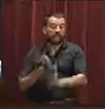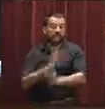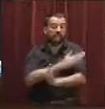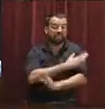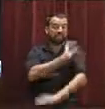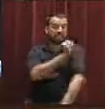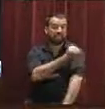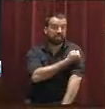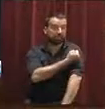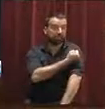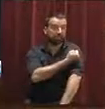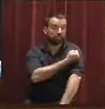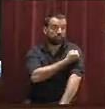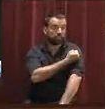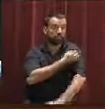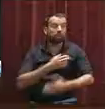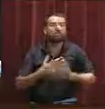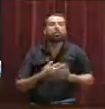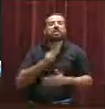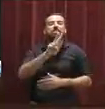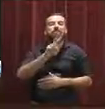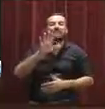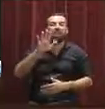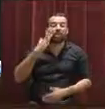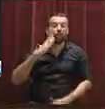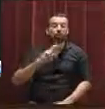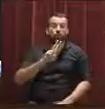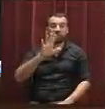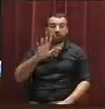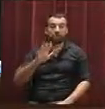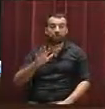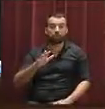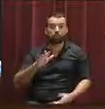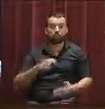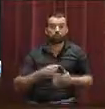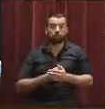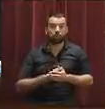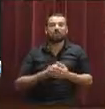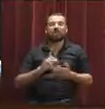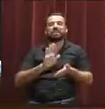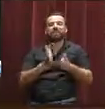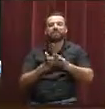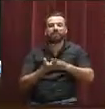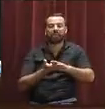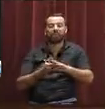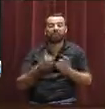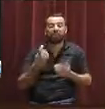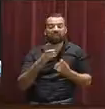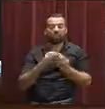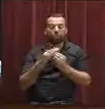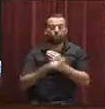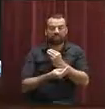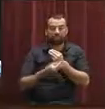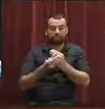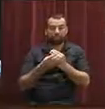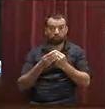setembre, per la modalitat d'hotel-apartament. Dia 25 va arribar a la conselleria, se va donar d'alta a'expedient, en veure que faltava documentació, se'ls va